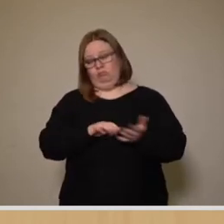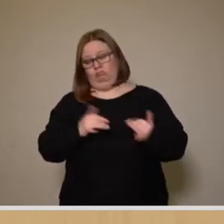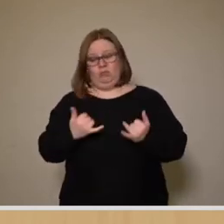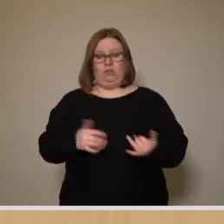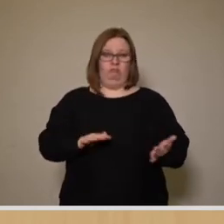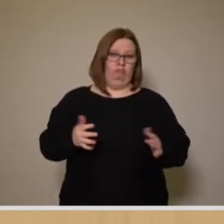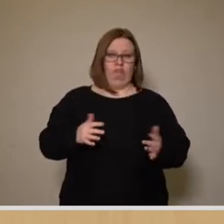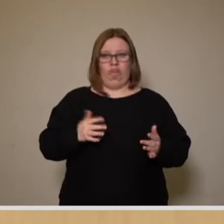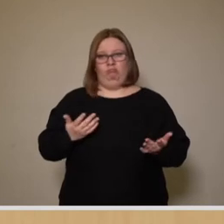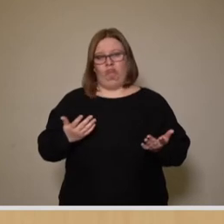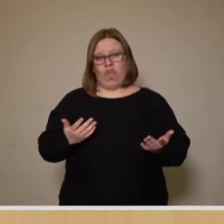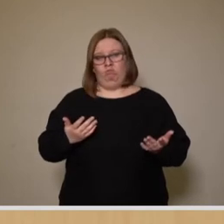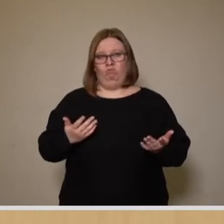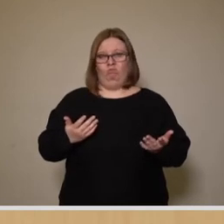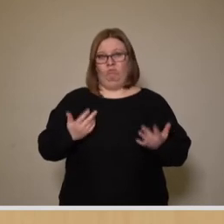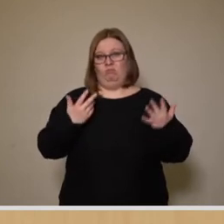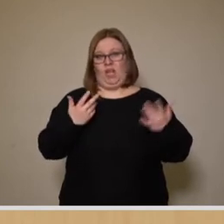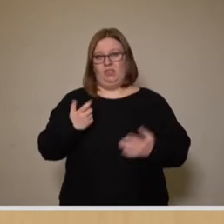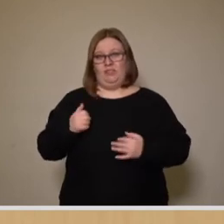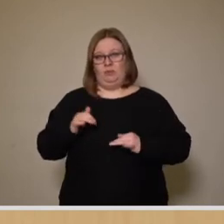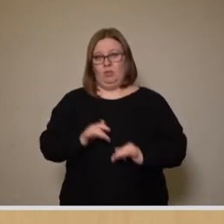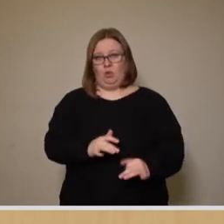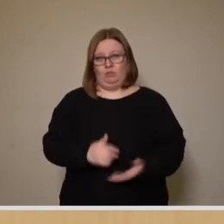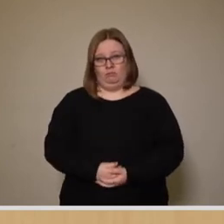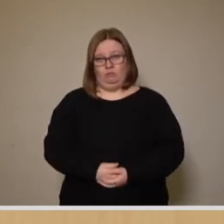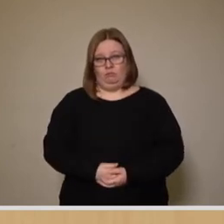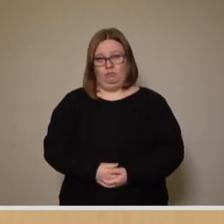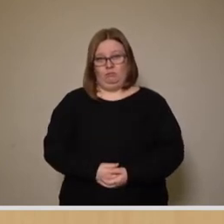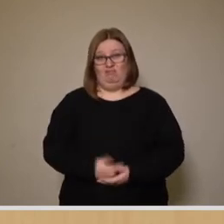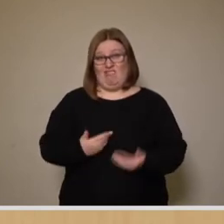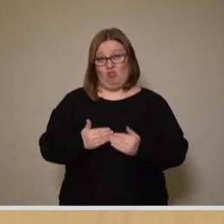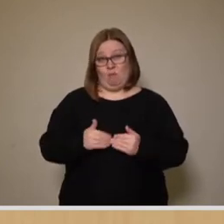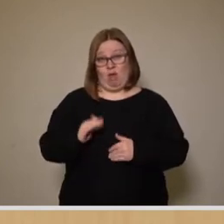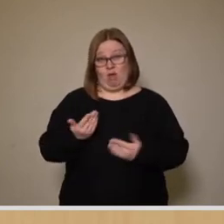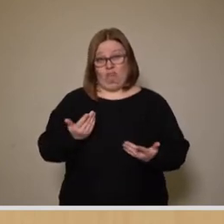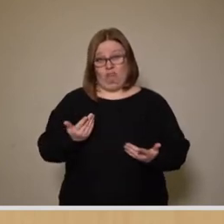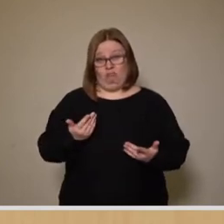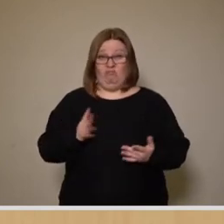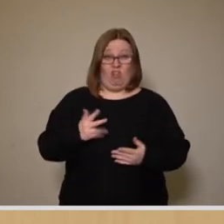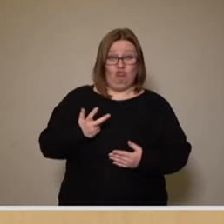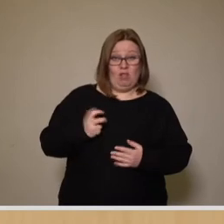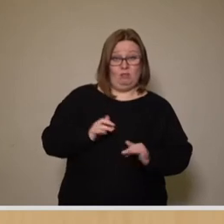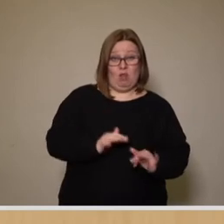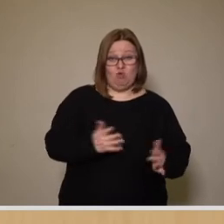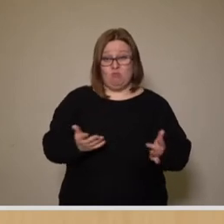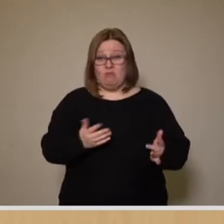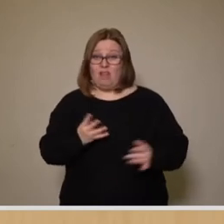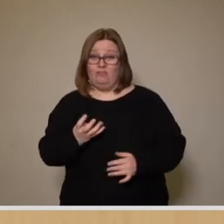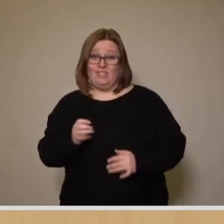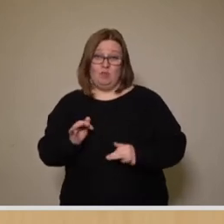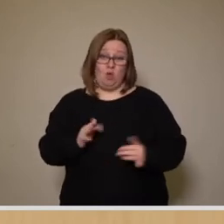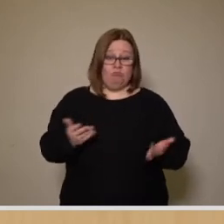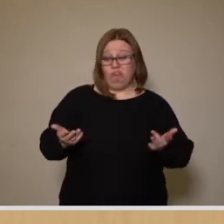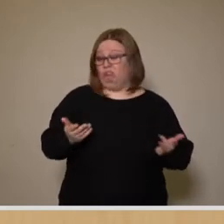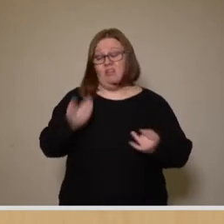von wahrscheinlich 28 Millionen liegen, eventuell auch höher. Vielleicht sind es auch 30 Millionen, vielleicht sind es auch 40 Millionen.